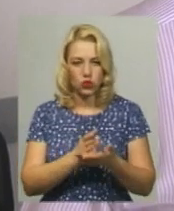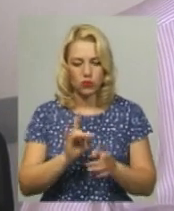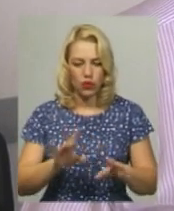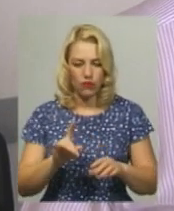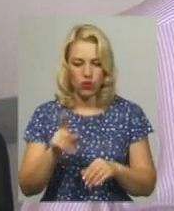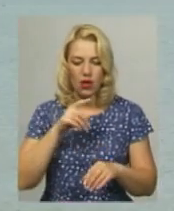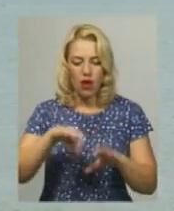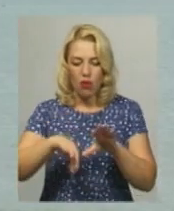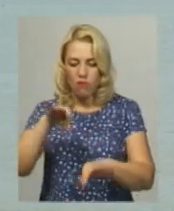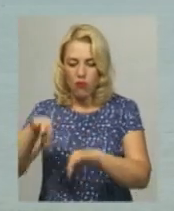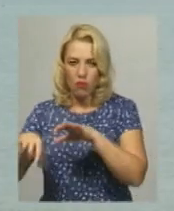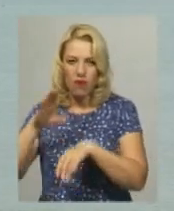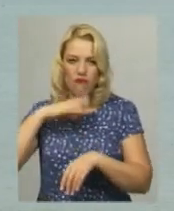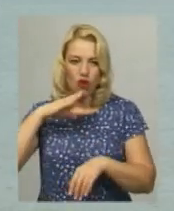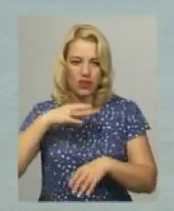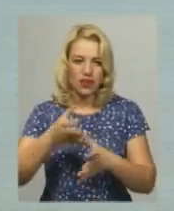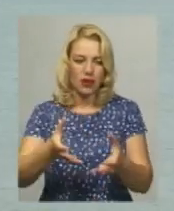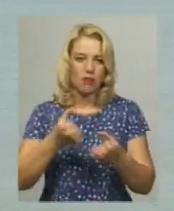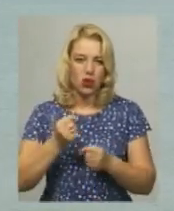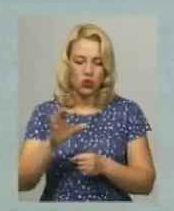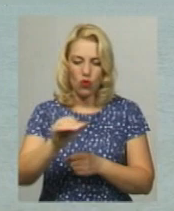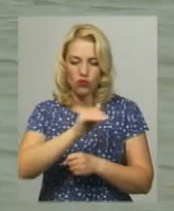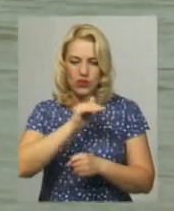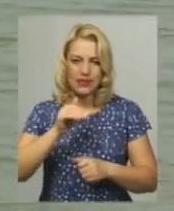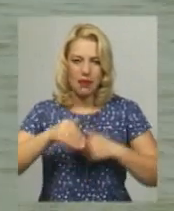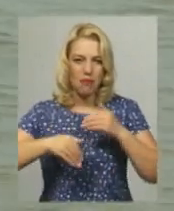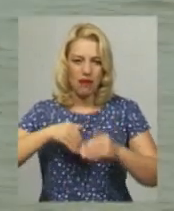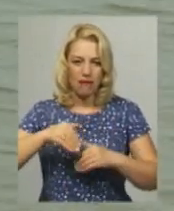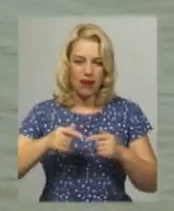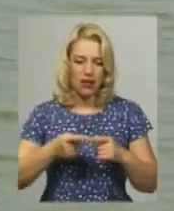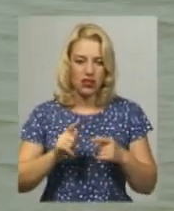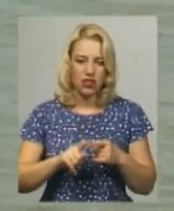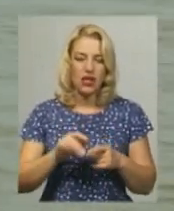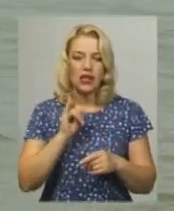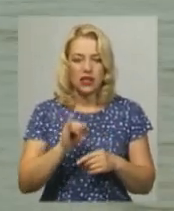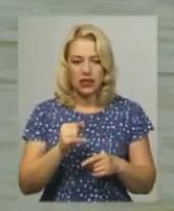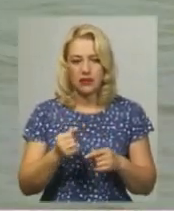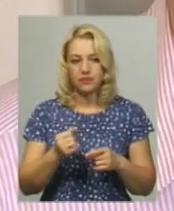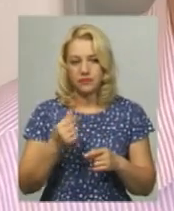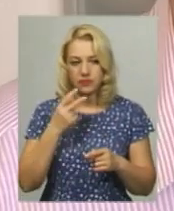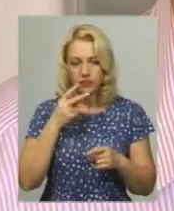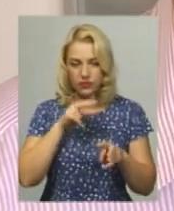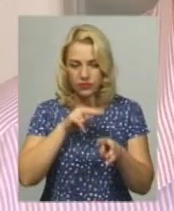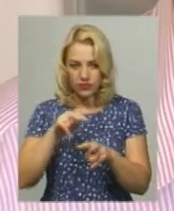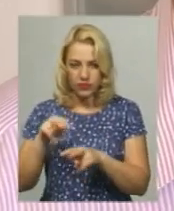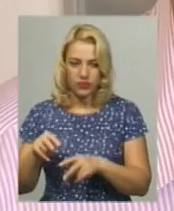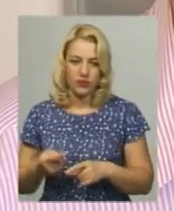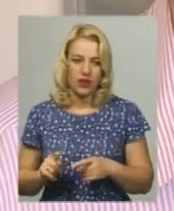води беруть в офіційно визначених ділянках для купання та здійснюють наглядові функції за об'єктами першої та другої категорії. Тобто